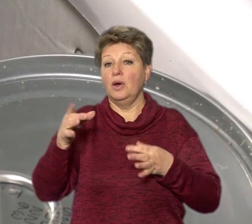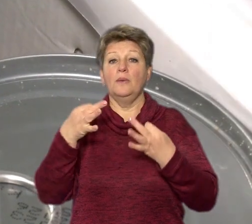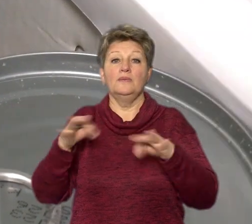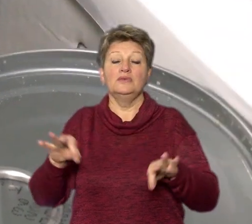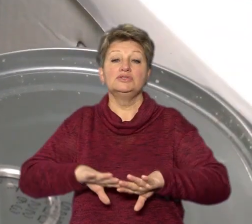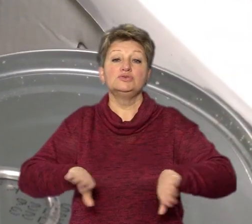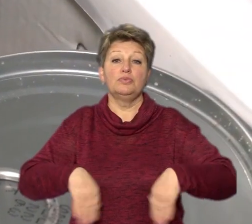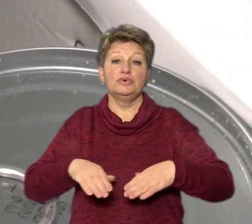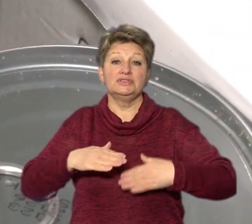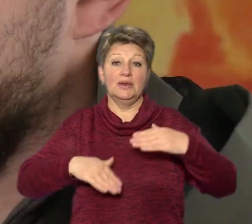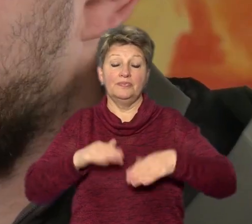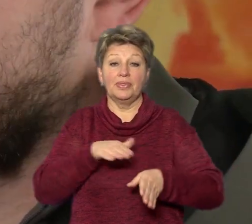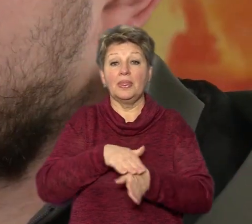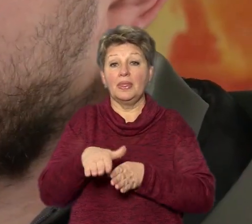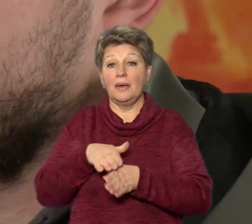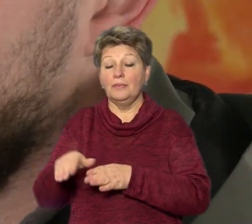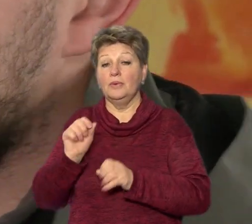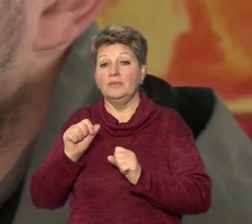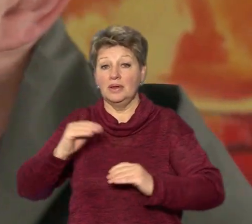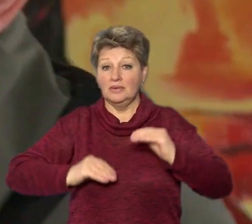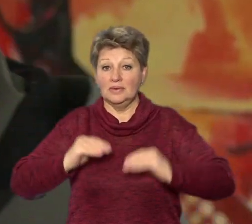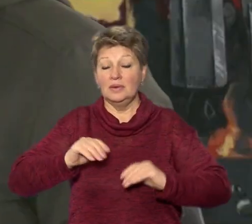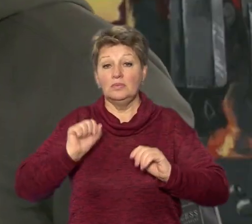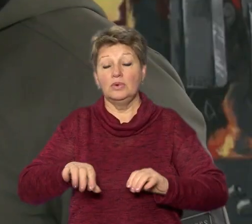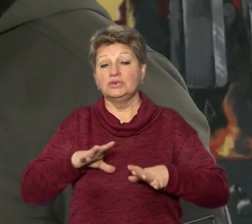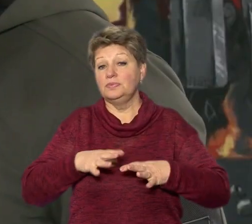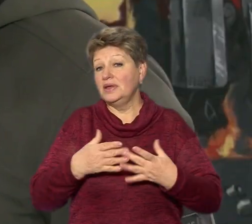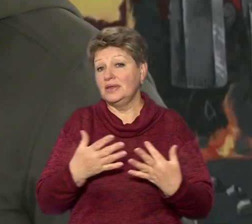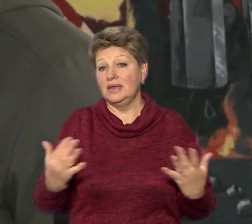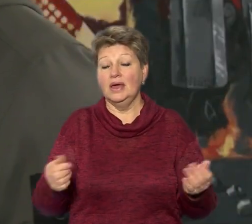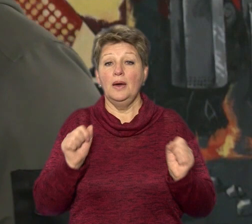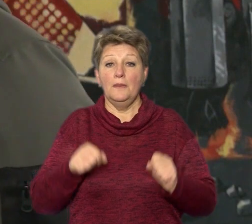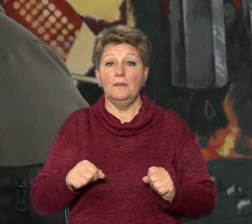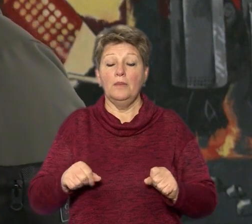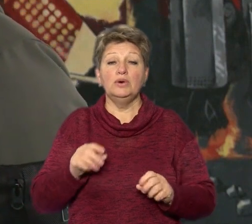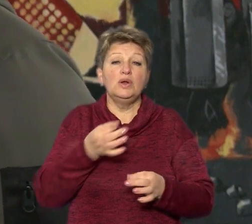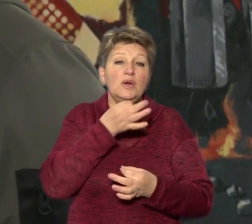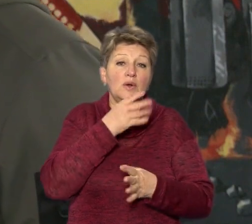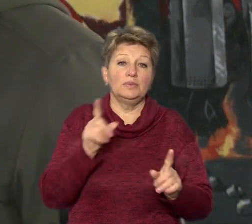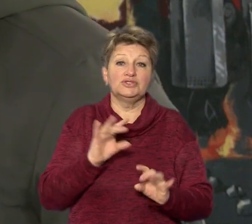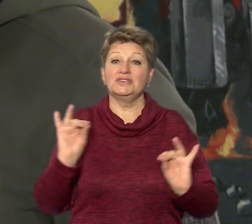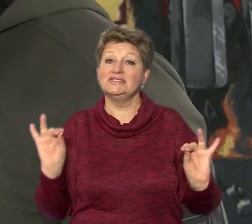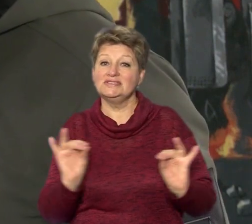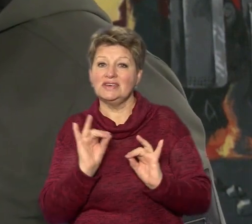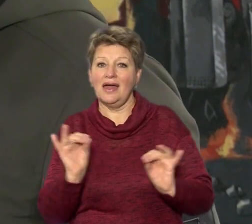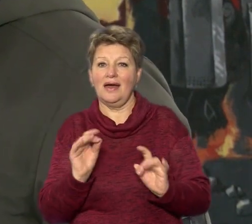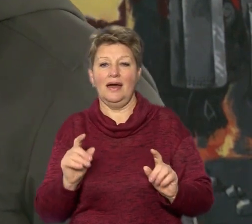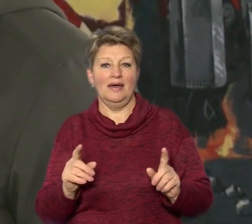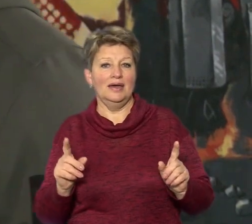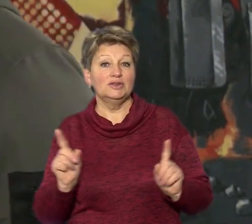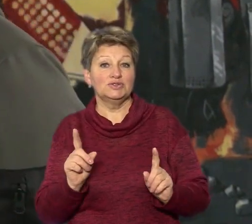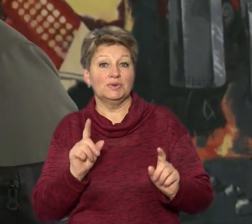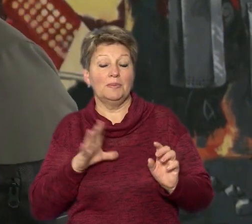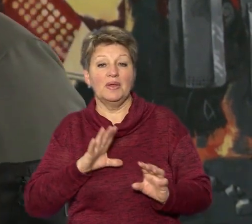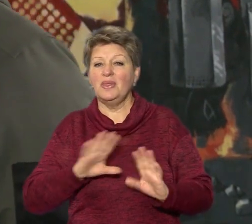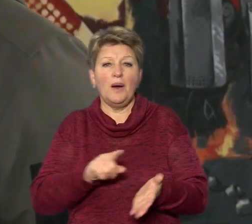Наповнення боксів може бути найрізноманітнішим, додав хлопець. Може положити будь-що, щось цікаве, прикольне, не обов'язково це можуть